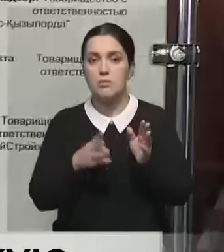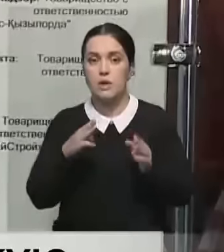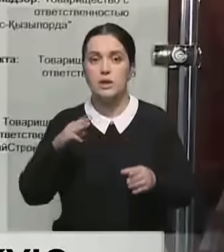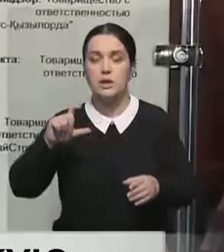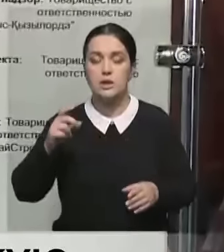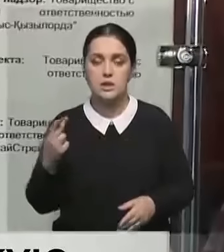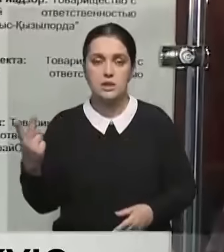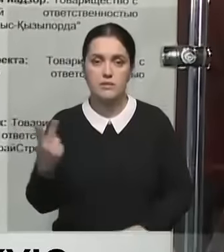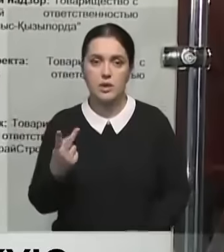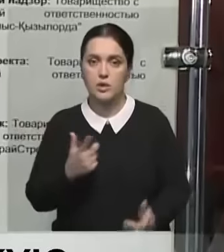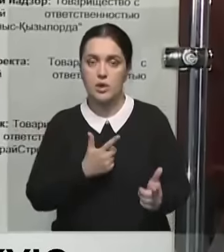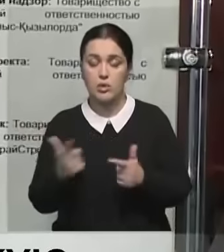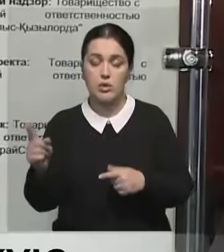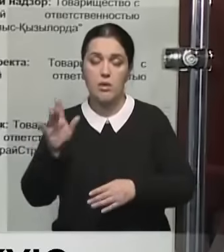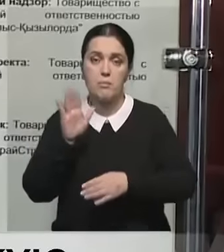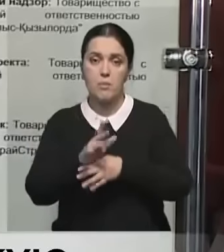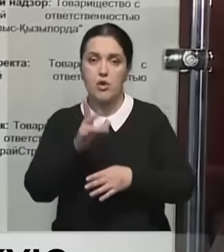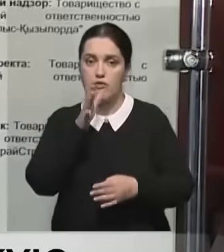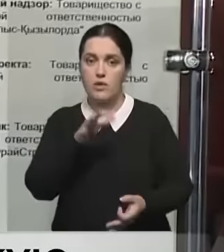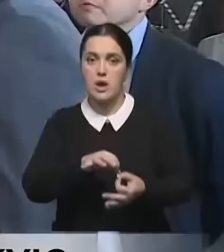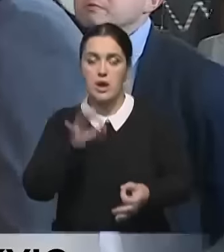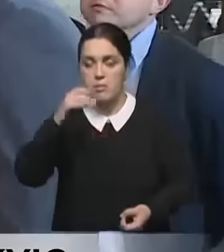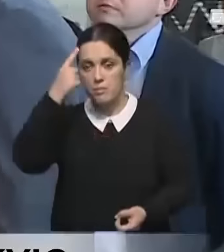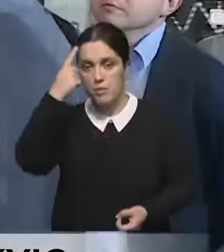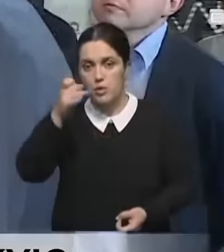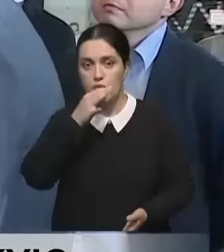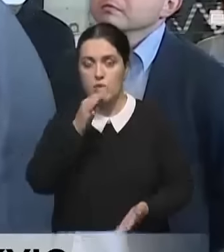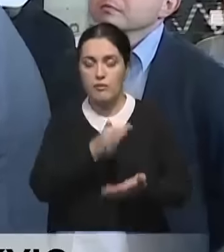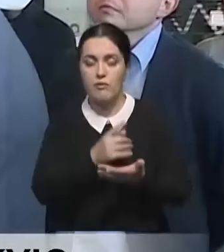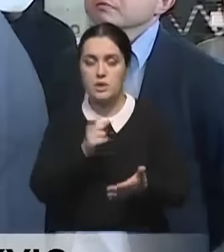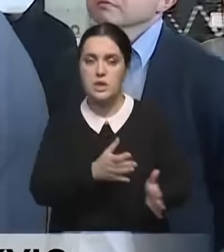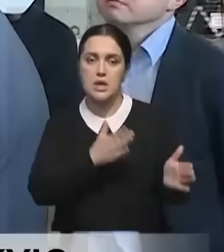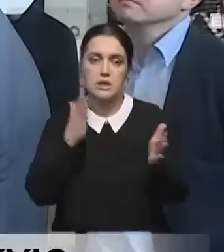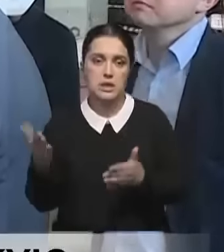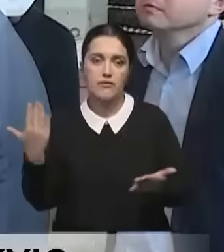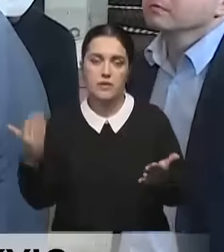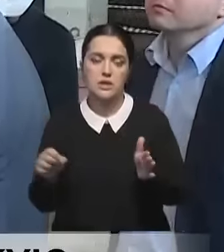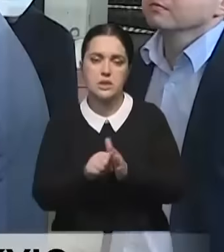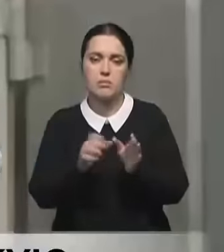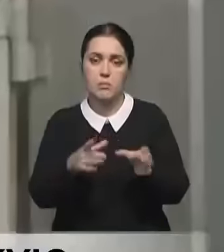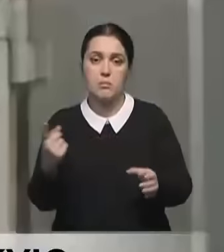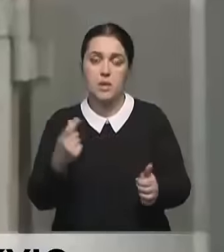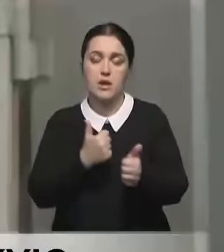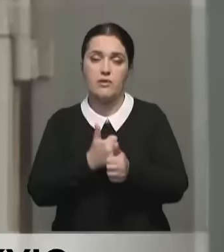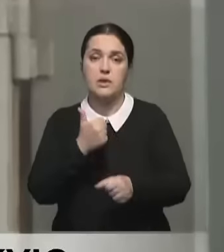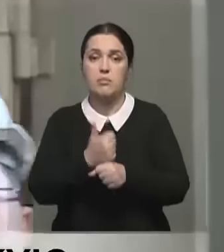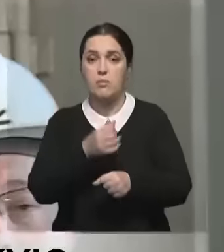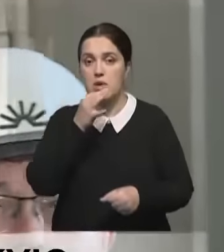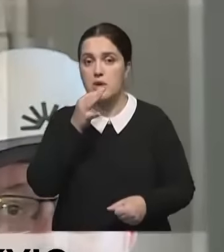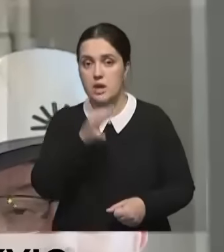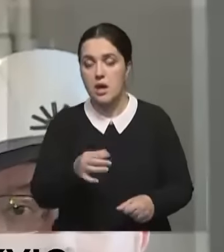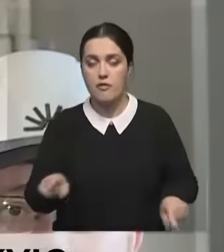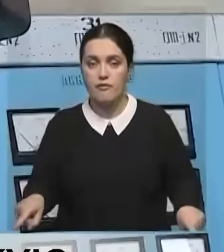ТЭЦ-2. Роман Скляр поручил завершить работы в срок, а также предупредил об ответственности за срыв отопительного сезона. Первому вице-премьеру доложили о